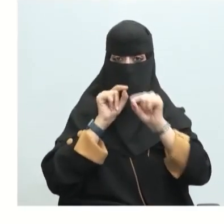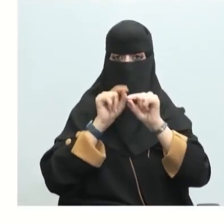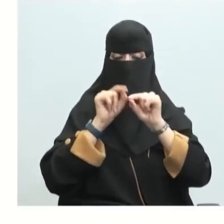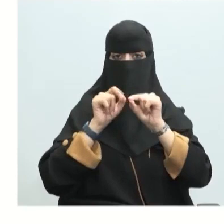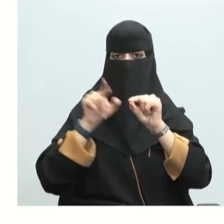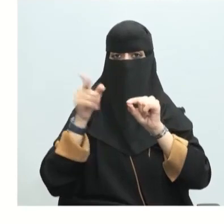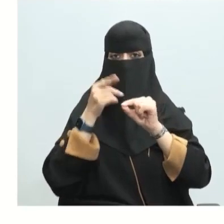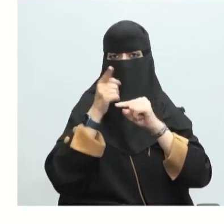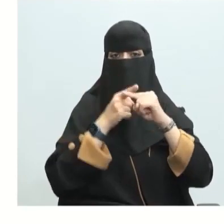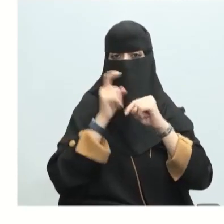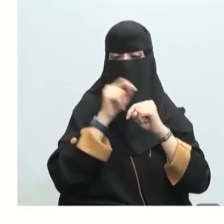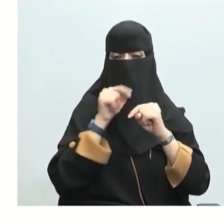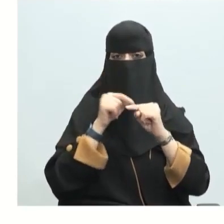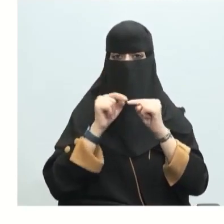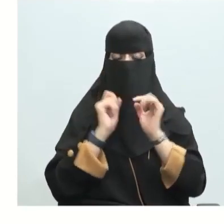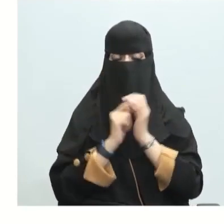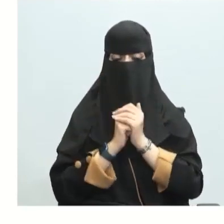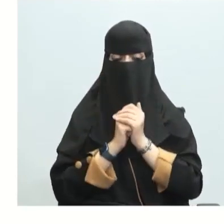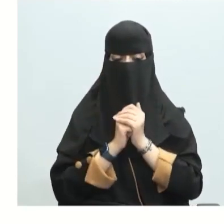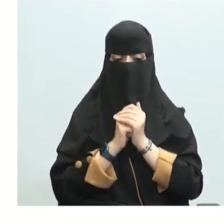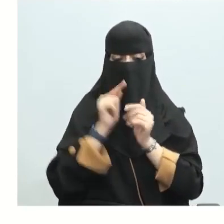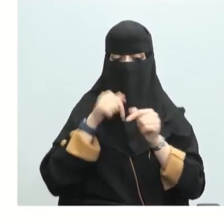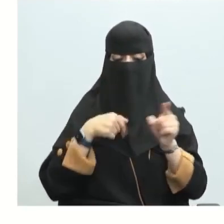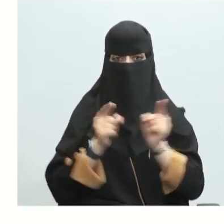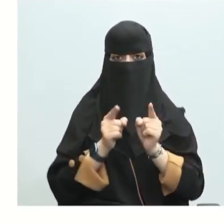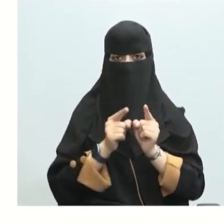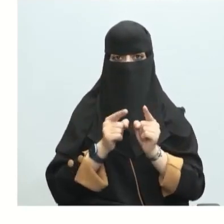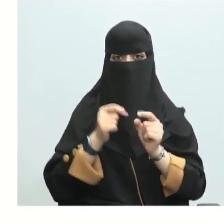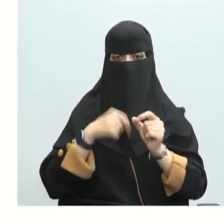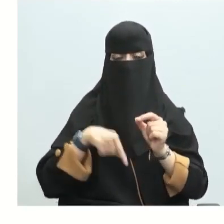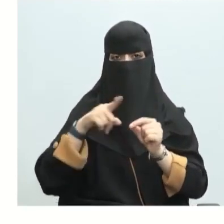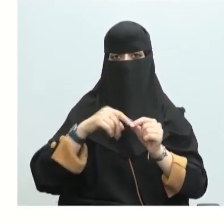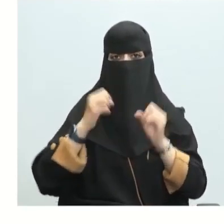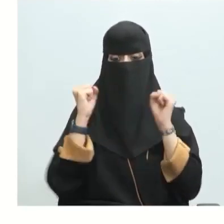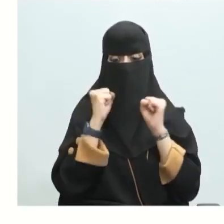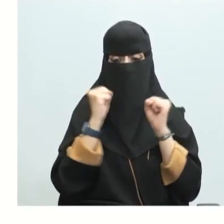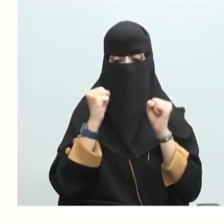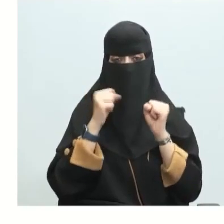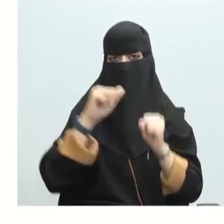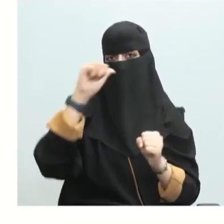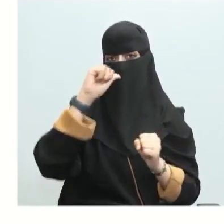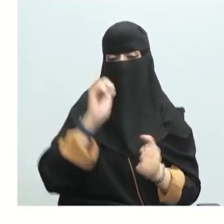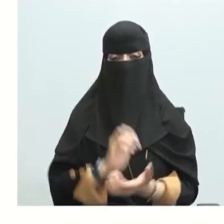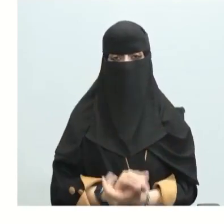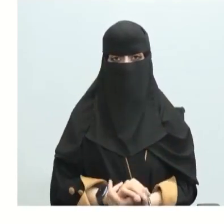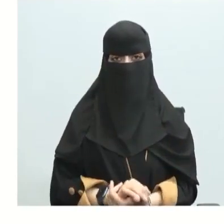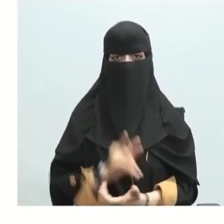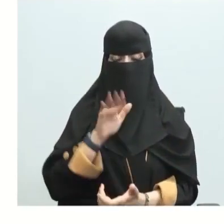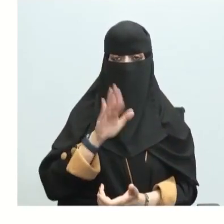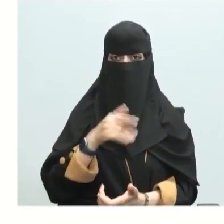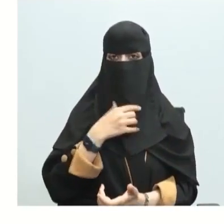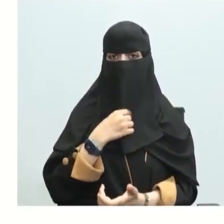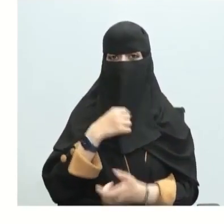الصفر المئوي يشبه الصفر المئوي الذي حدد أساسا لدرجة تجمد الماء إذن